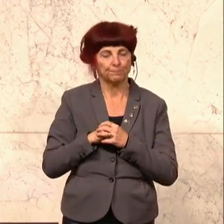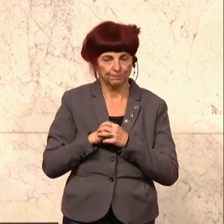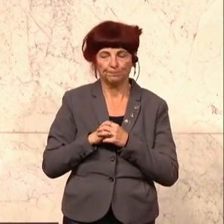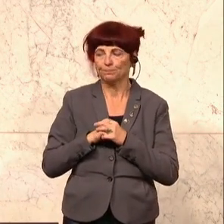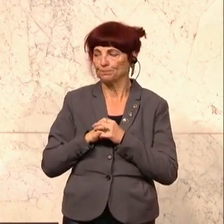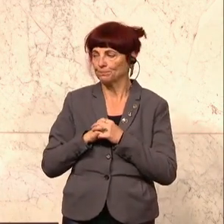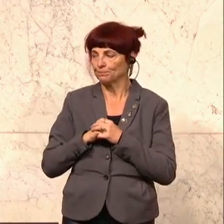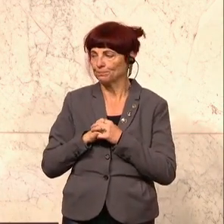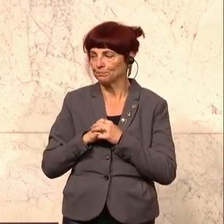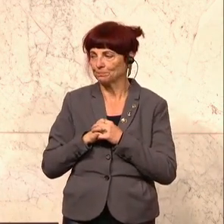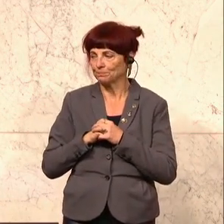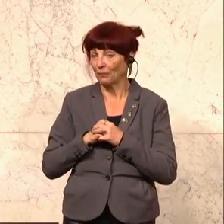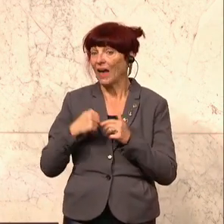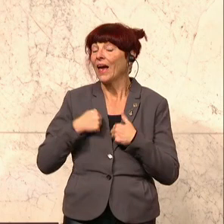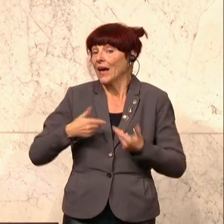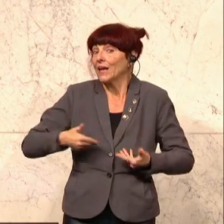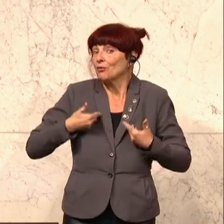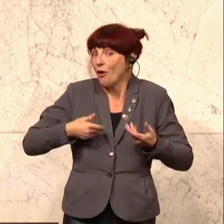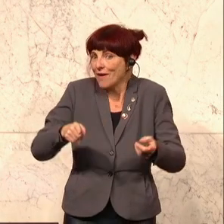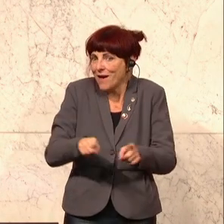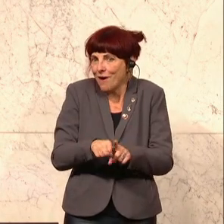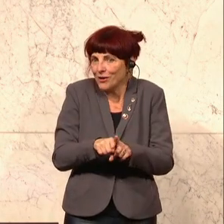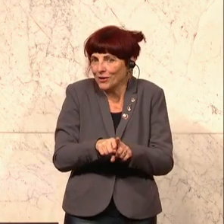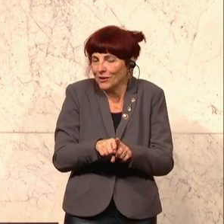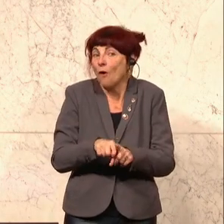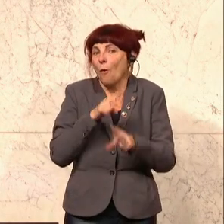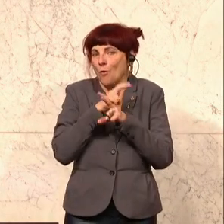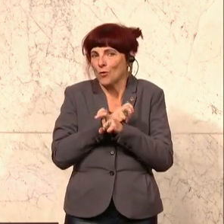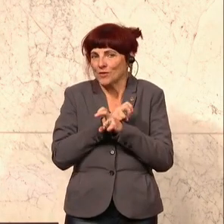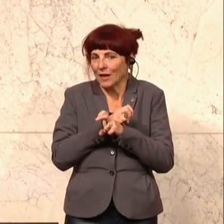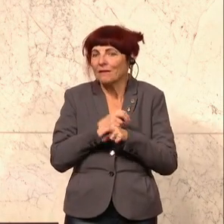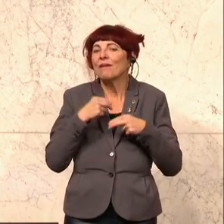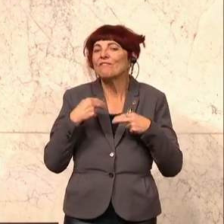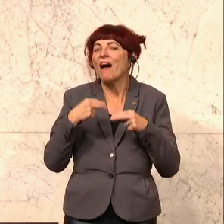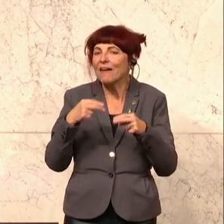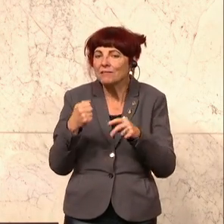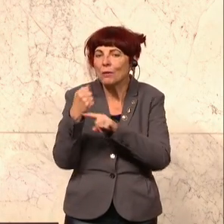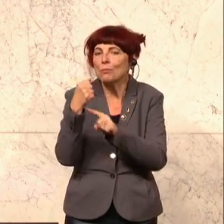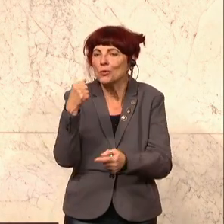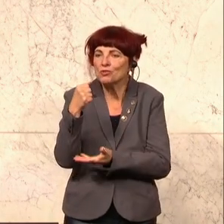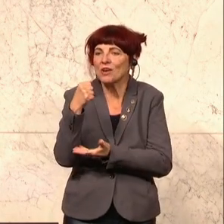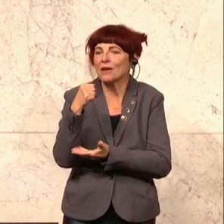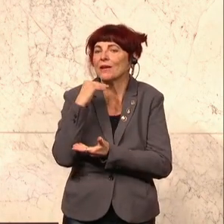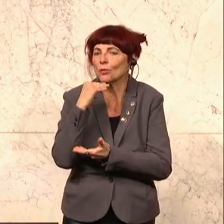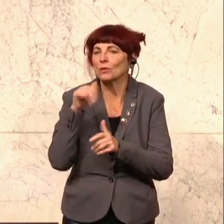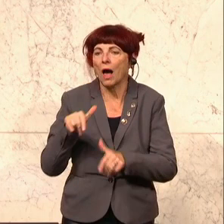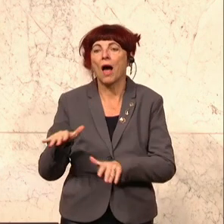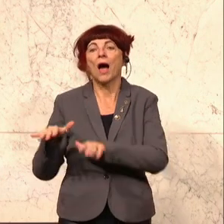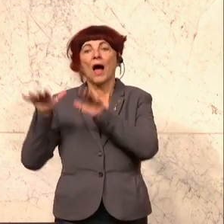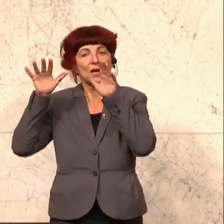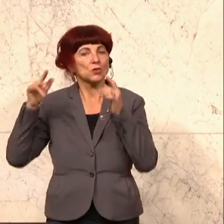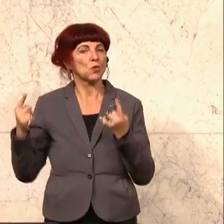Ich freue mich aber auch darüber, dass es in Österreich weiterhin die Mittel gibt, Asylwerberinnen und